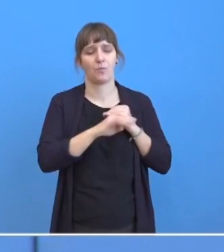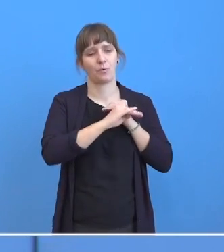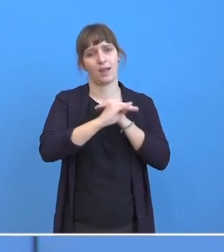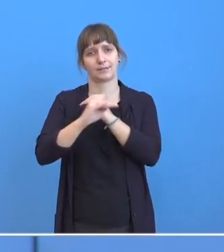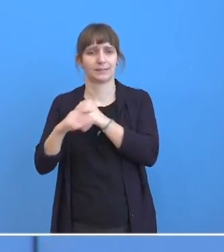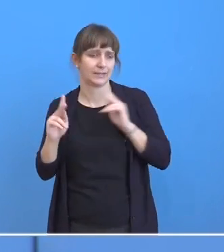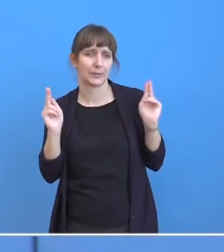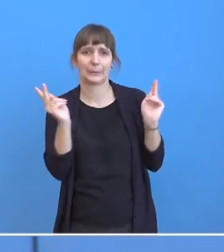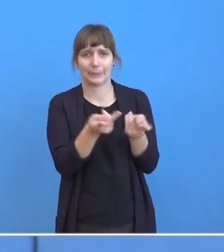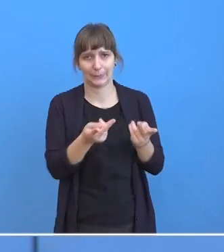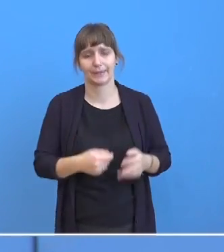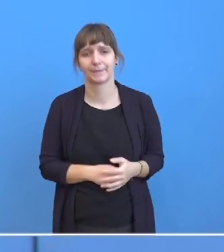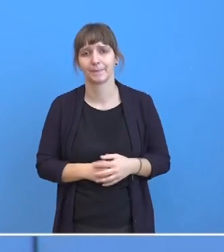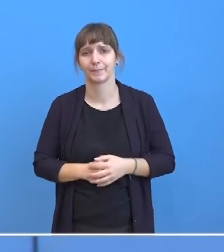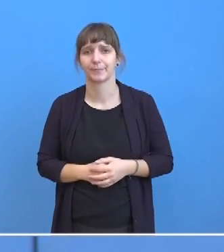geschaffen wird.